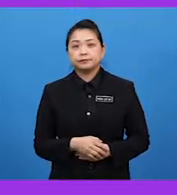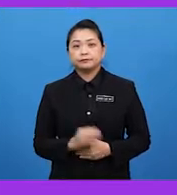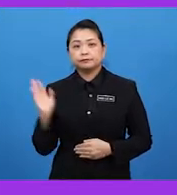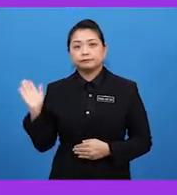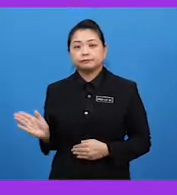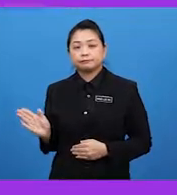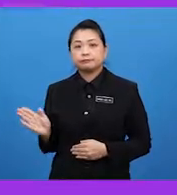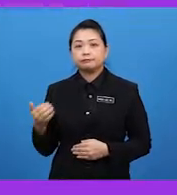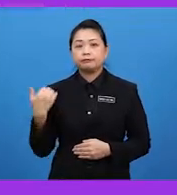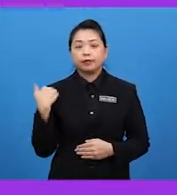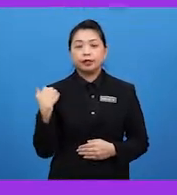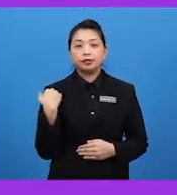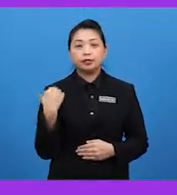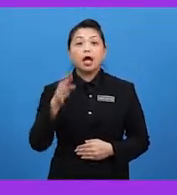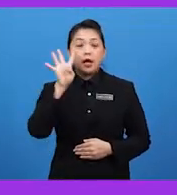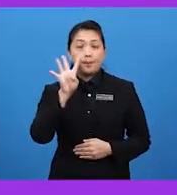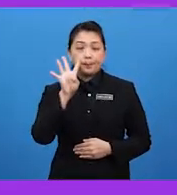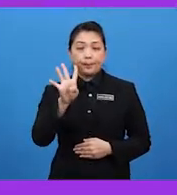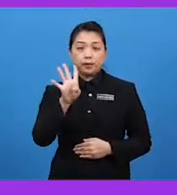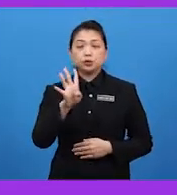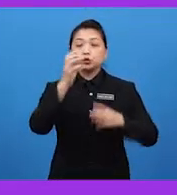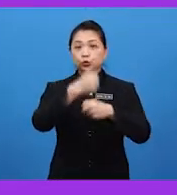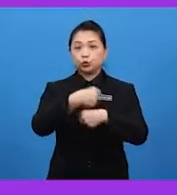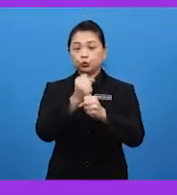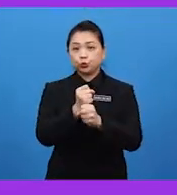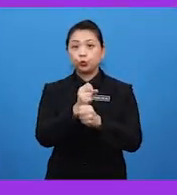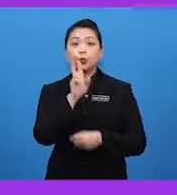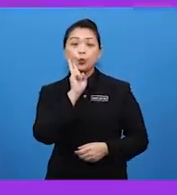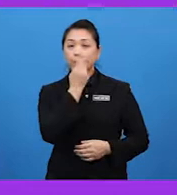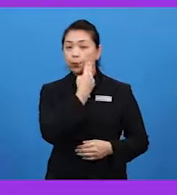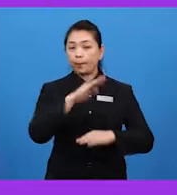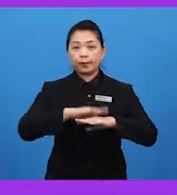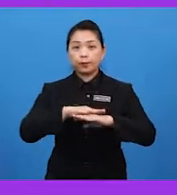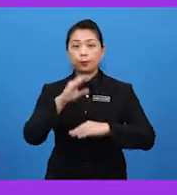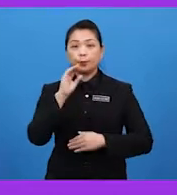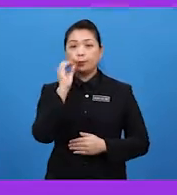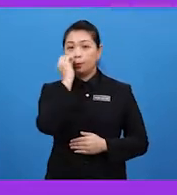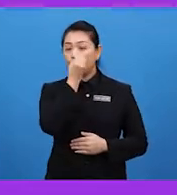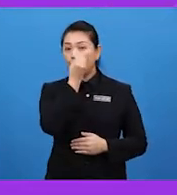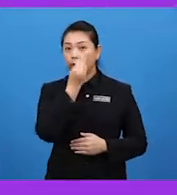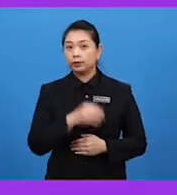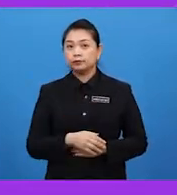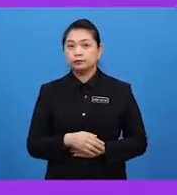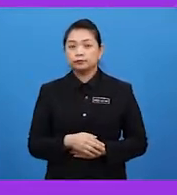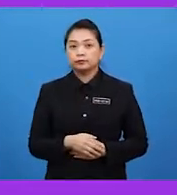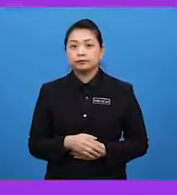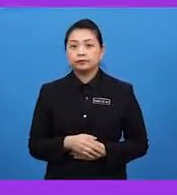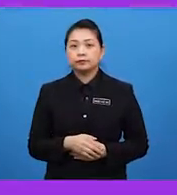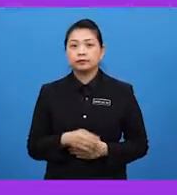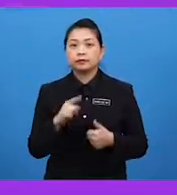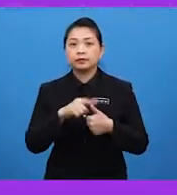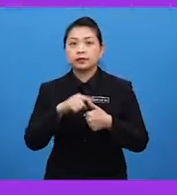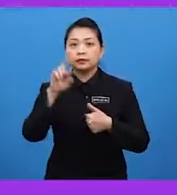Terdapat empat struktur umum pada bunga. Pertama, ranggi. Kedua,